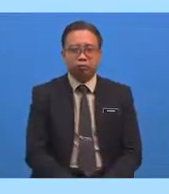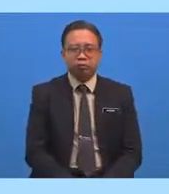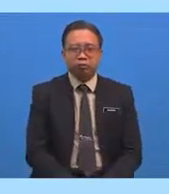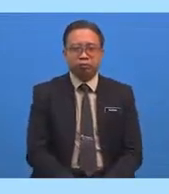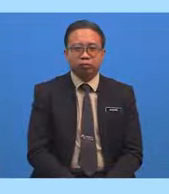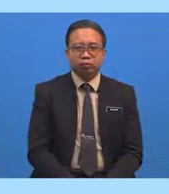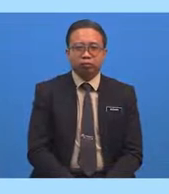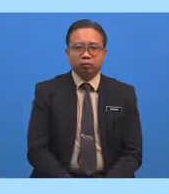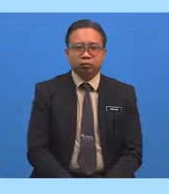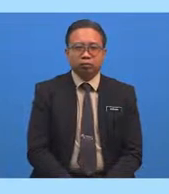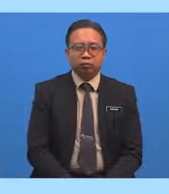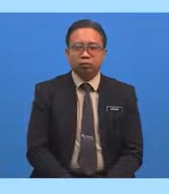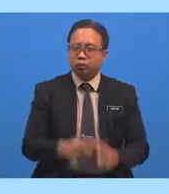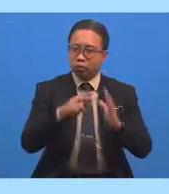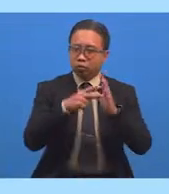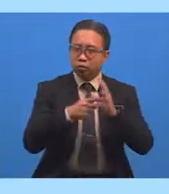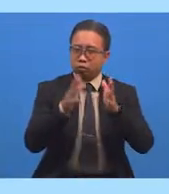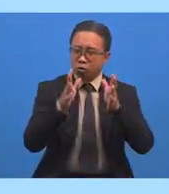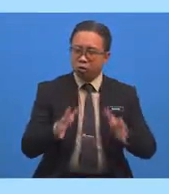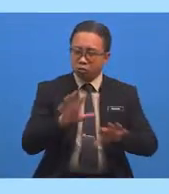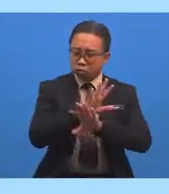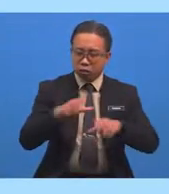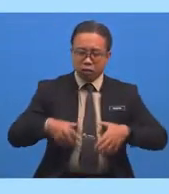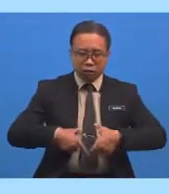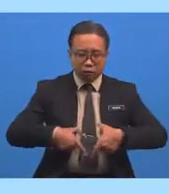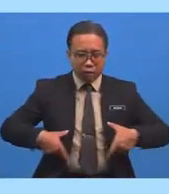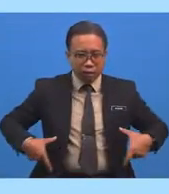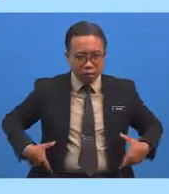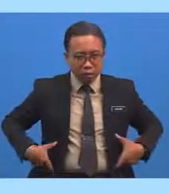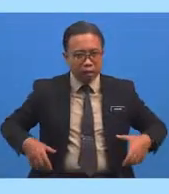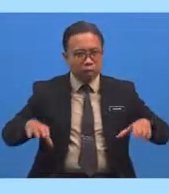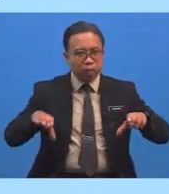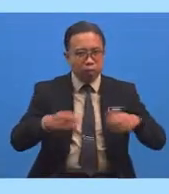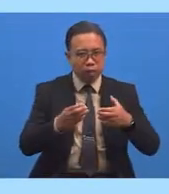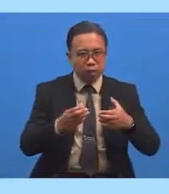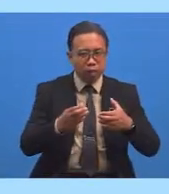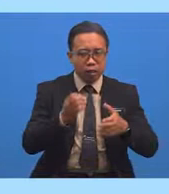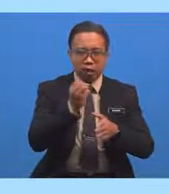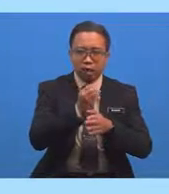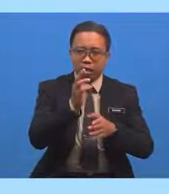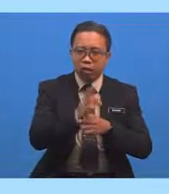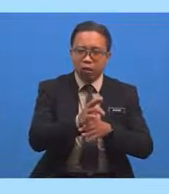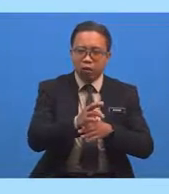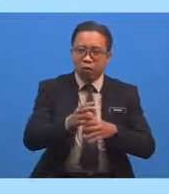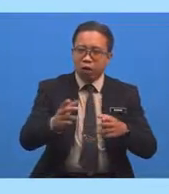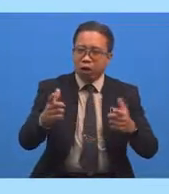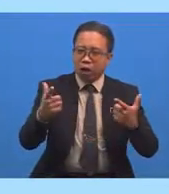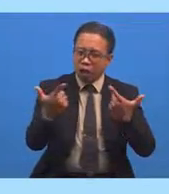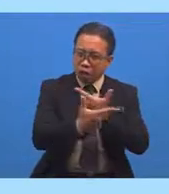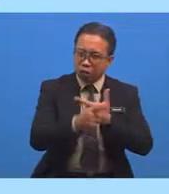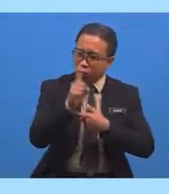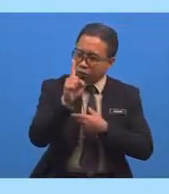Bermaksud Orang Yang Tidak Berani Melakukan Atau Menghalang